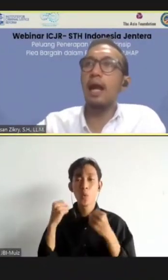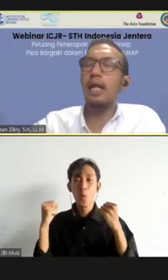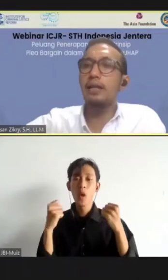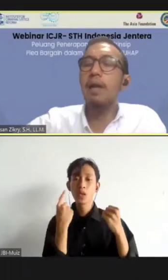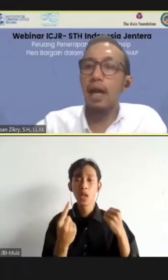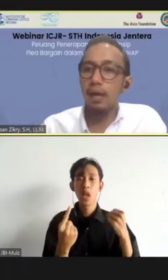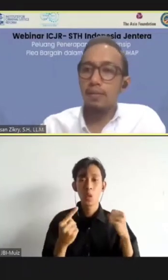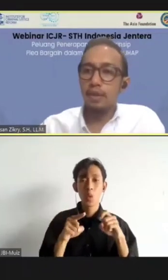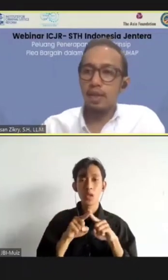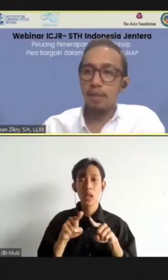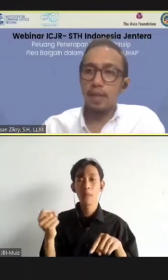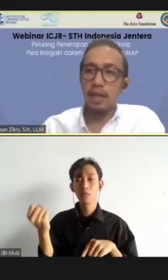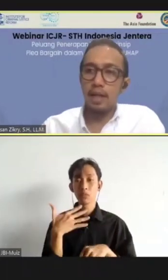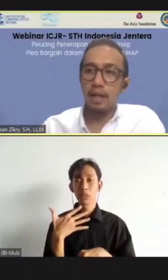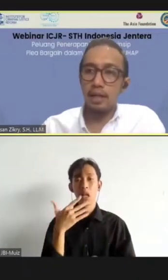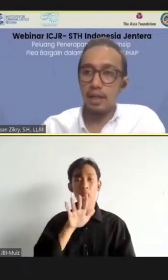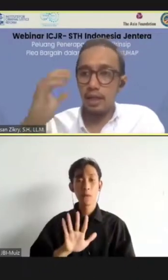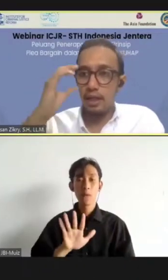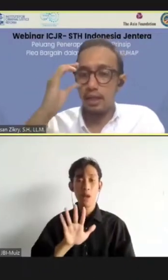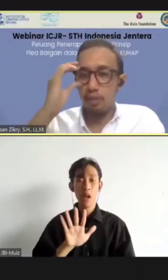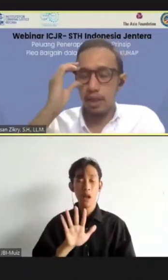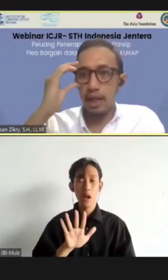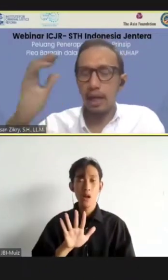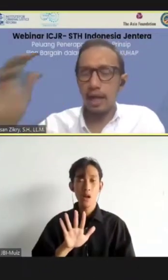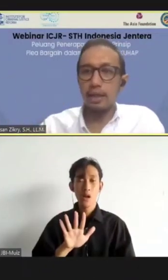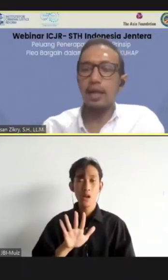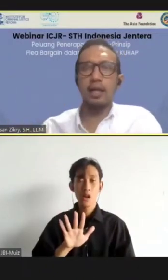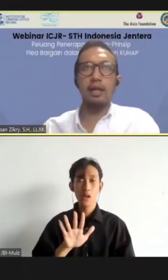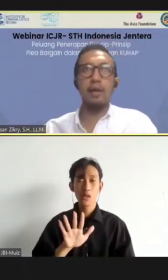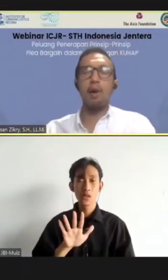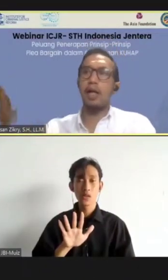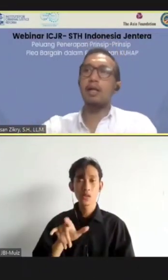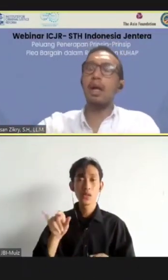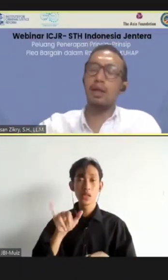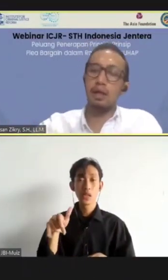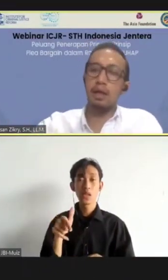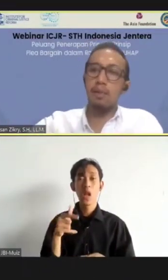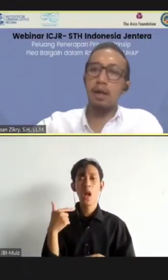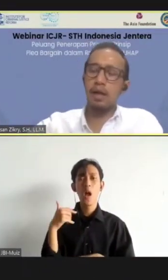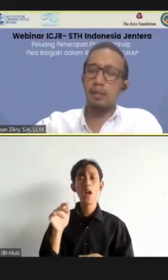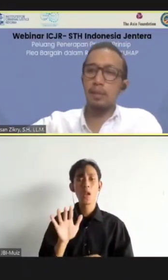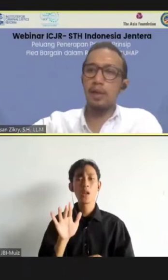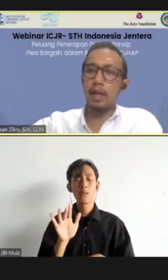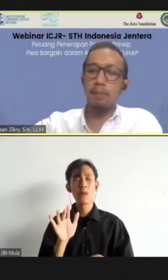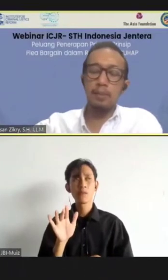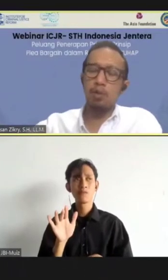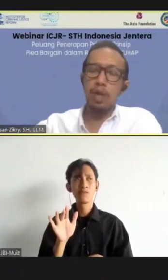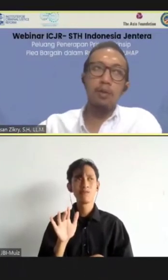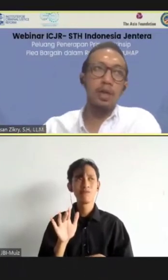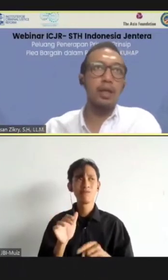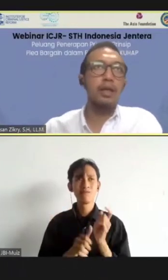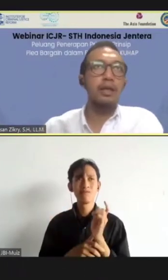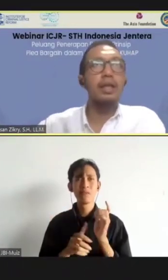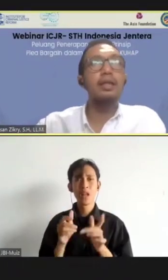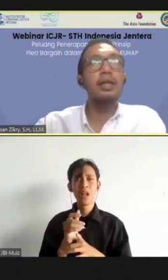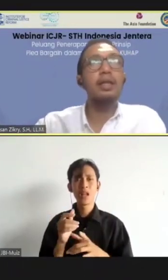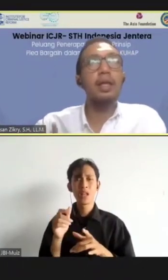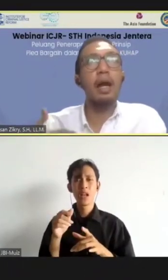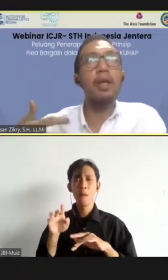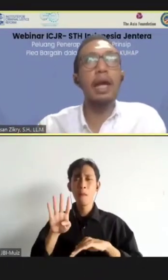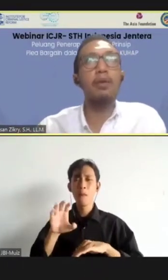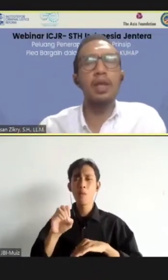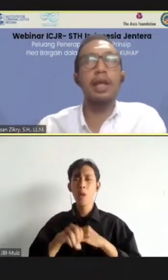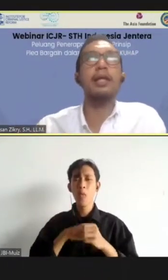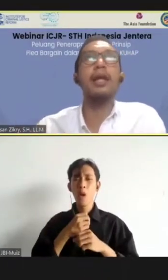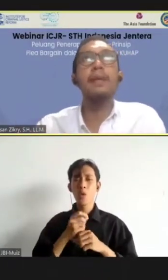tapi dibilang ada lima tindak pidana yang disangkakan. Jadi karena dibilang, oh ada lima nih, karena lima, ancaman pidananya 40 tahun. Jadi si